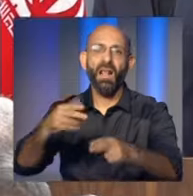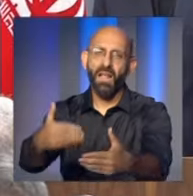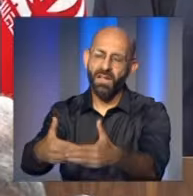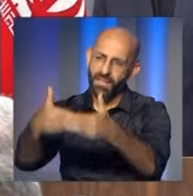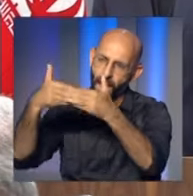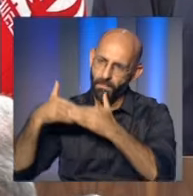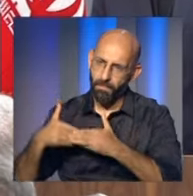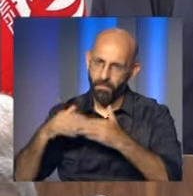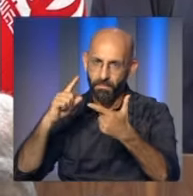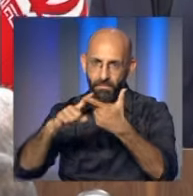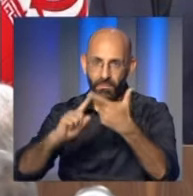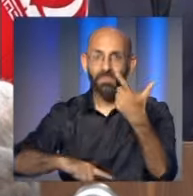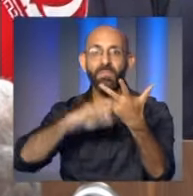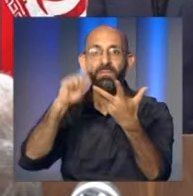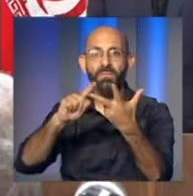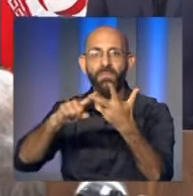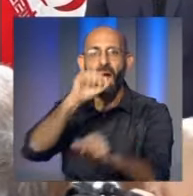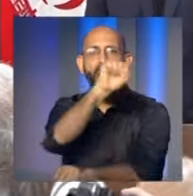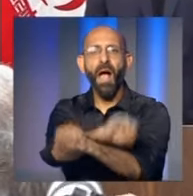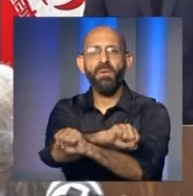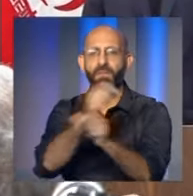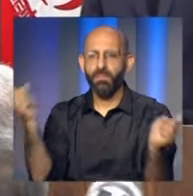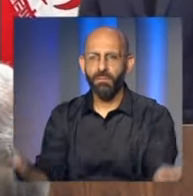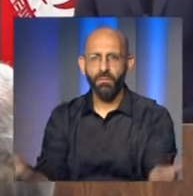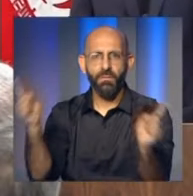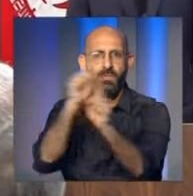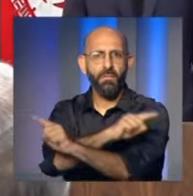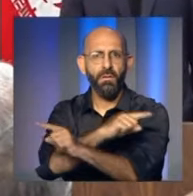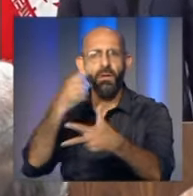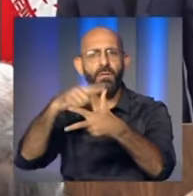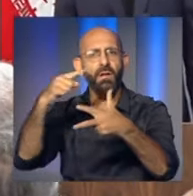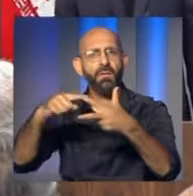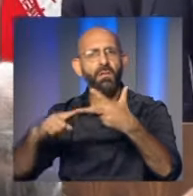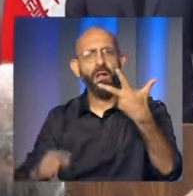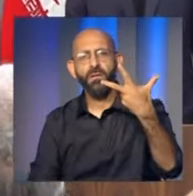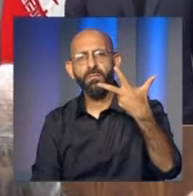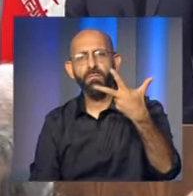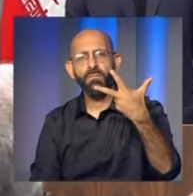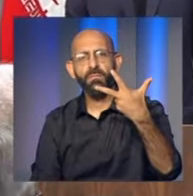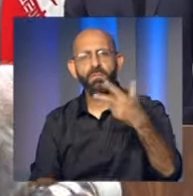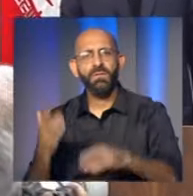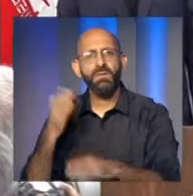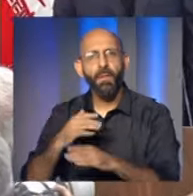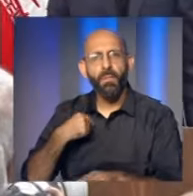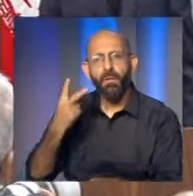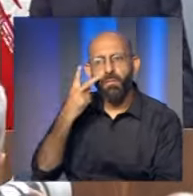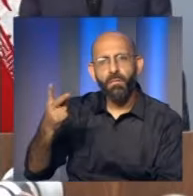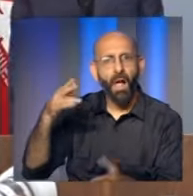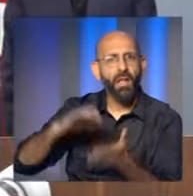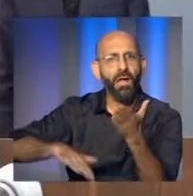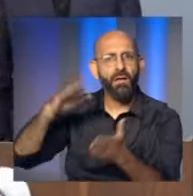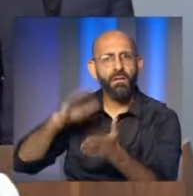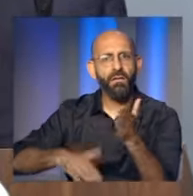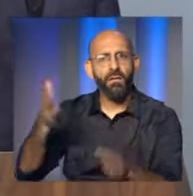وانسحاب إسرائيل من القطاع وتبادل الإسراء وكان هناك تطابق في وجهات